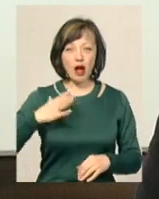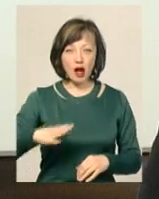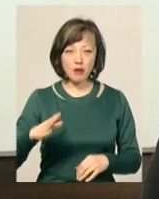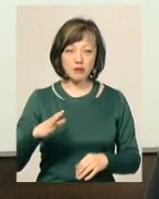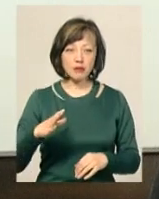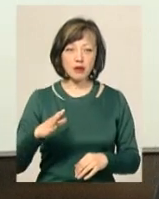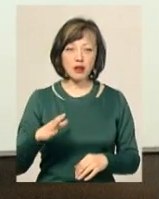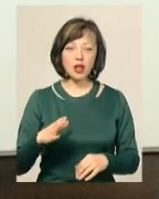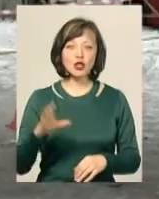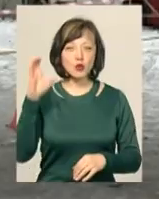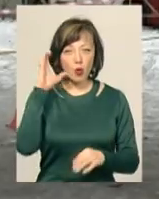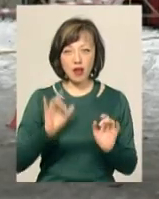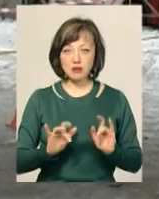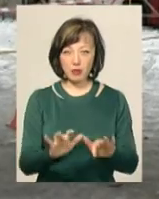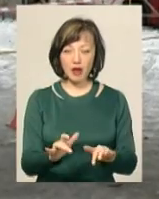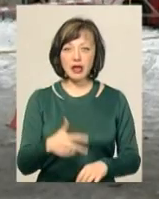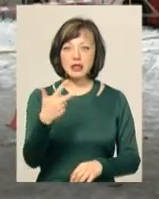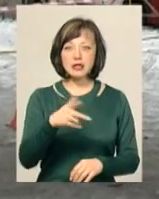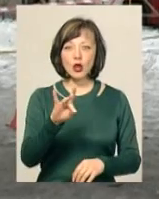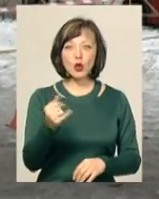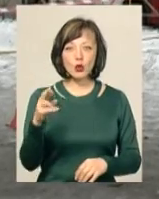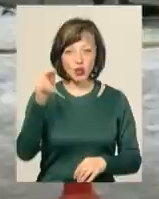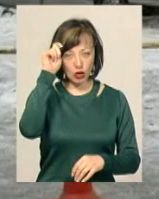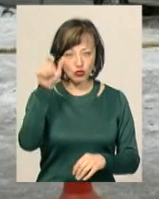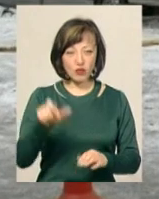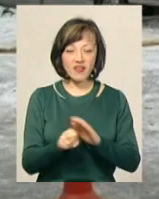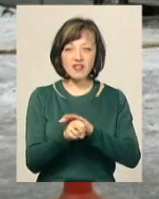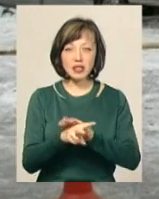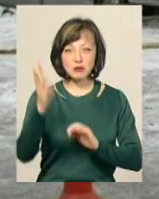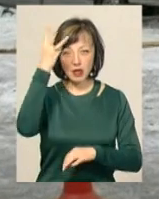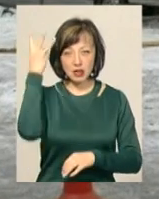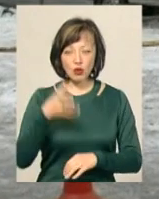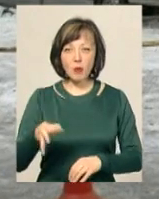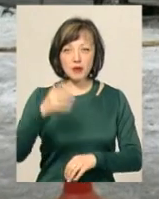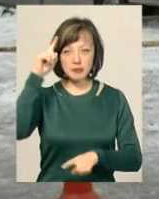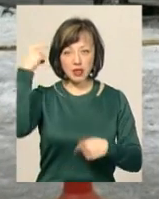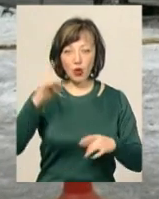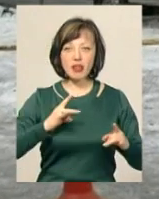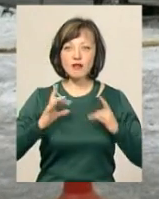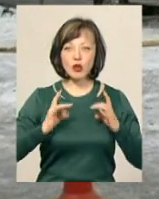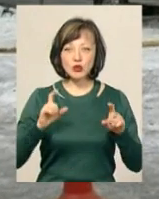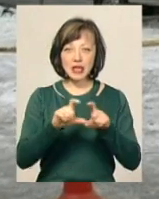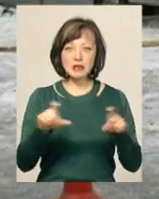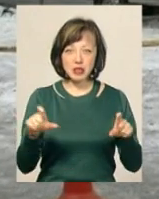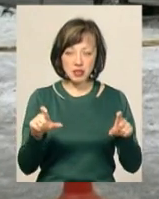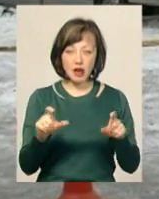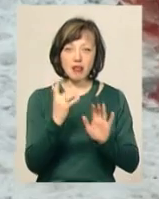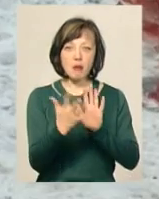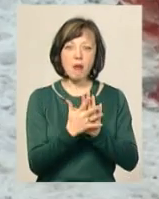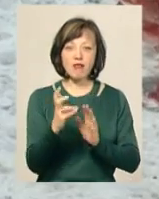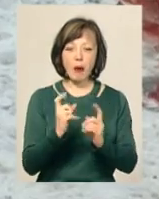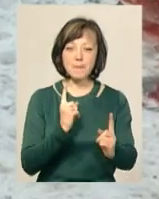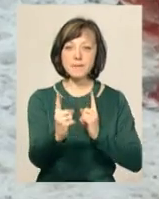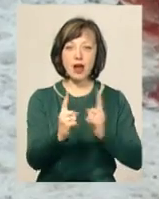назначення, слухання справи. Нагадаємо, 30 грудня чоловік, який втік з Хмельницького обласного психонаврологічного диспансера, напав на